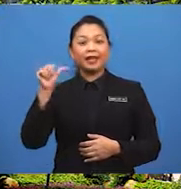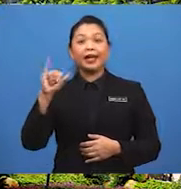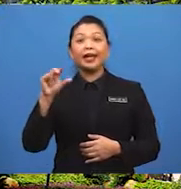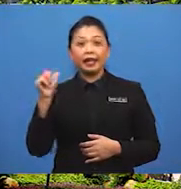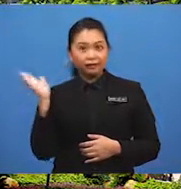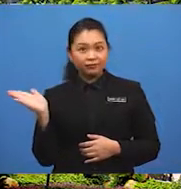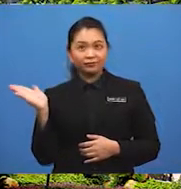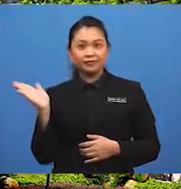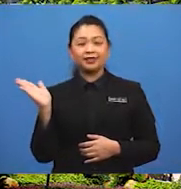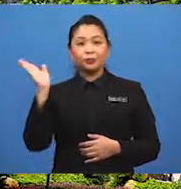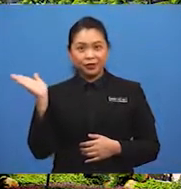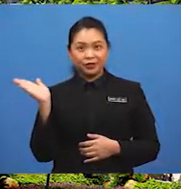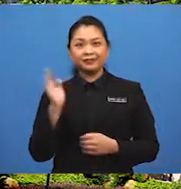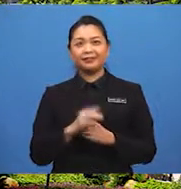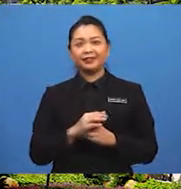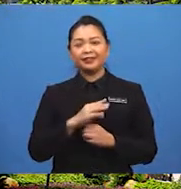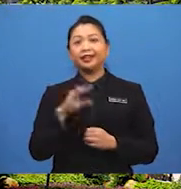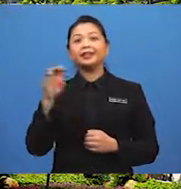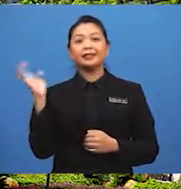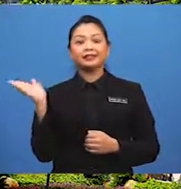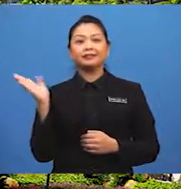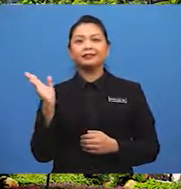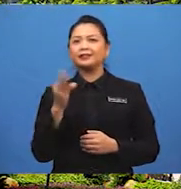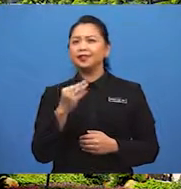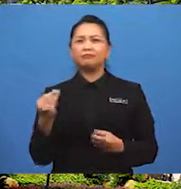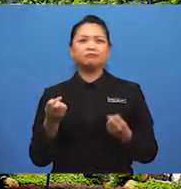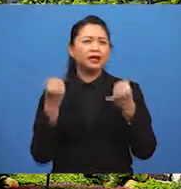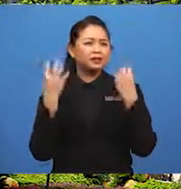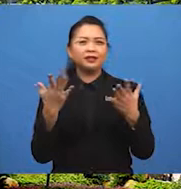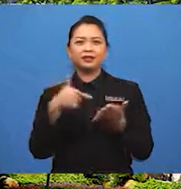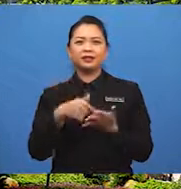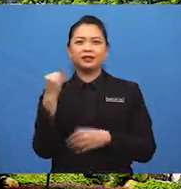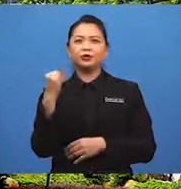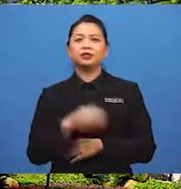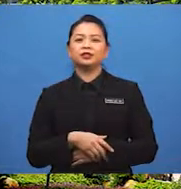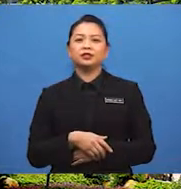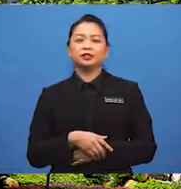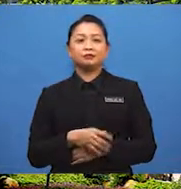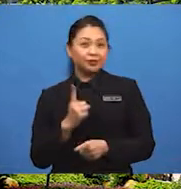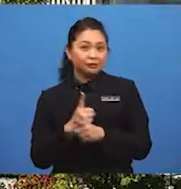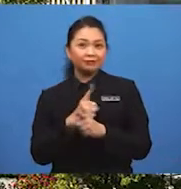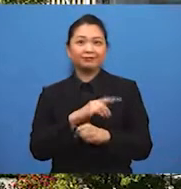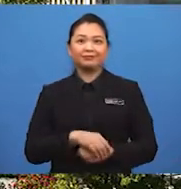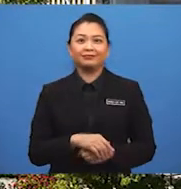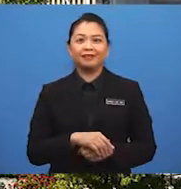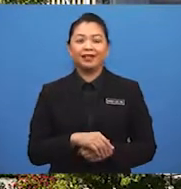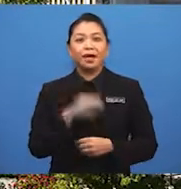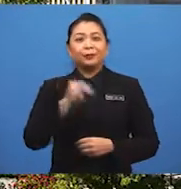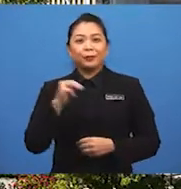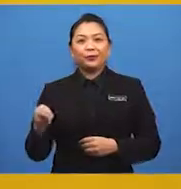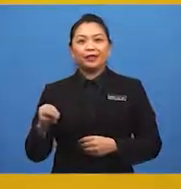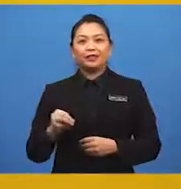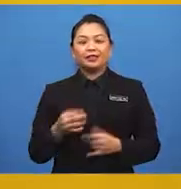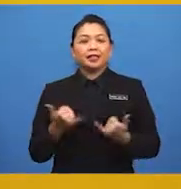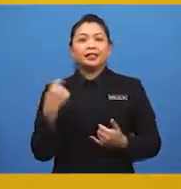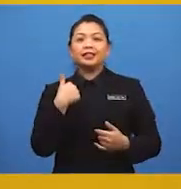AIA, Pudensial, Etika Insurans dan banyak lagi. Kan? Murid-murid,